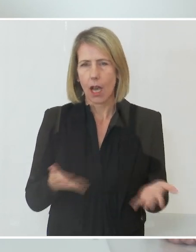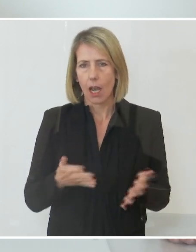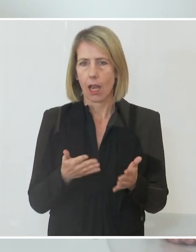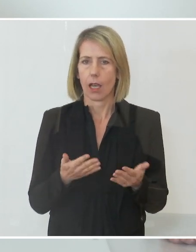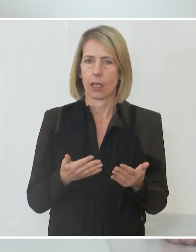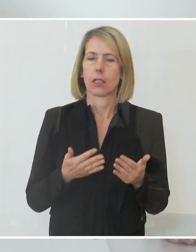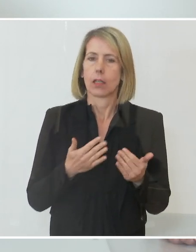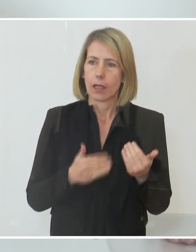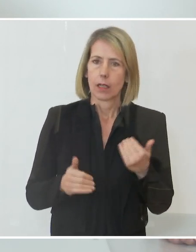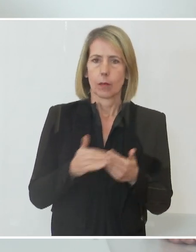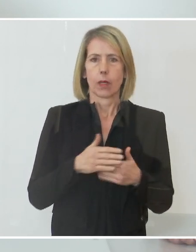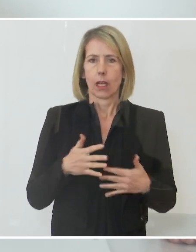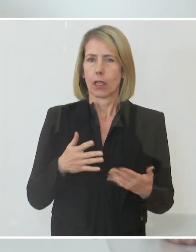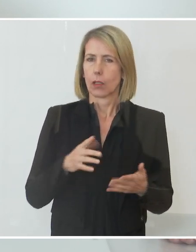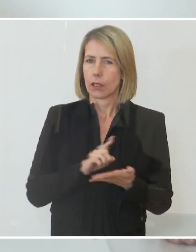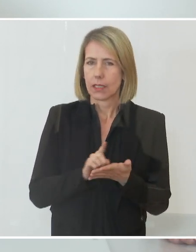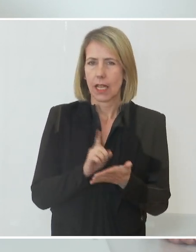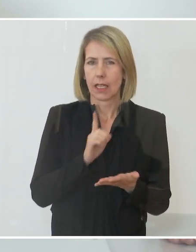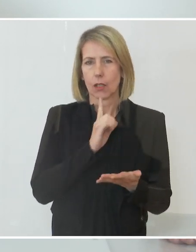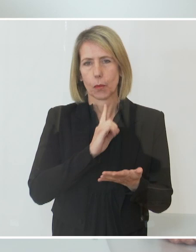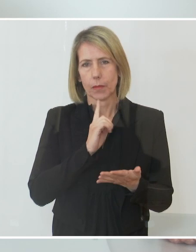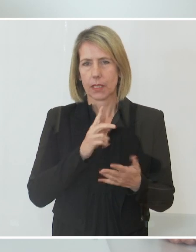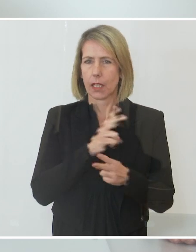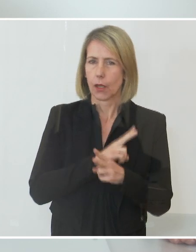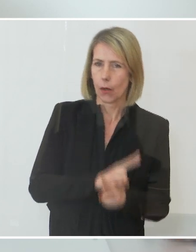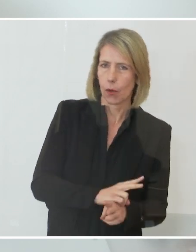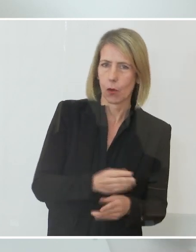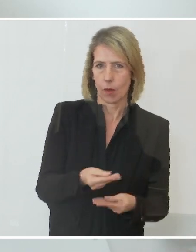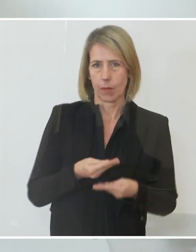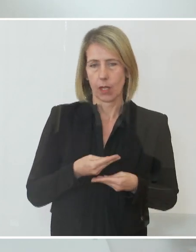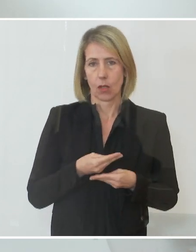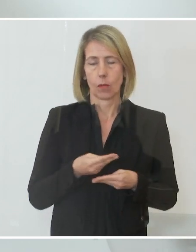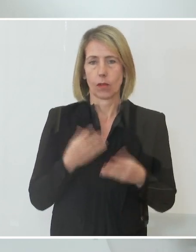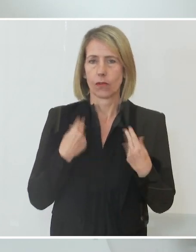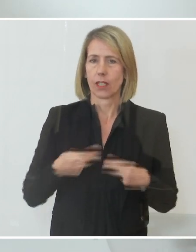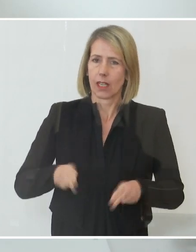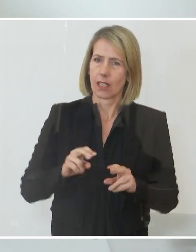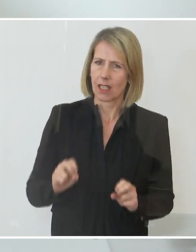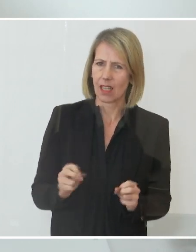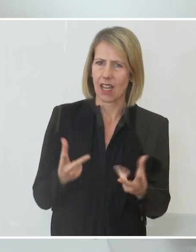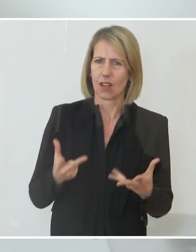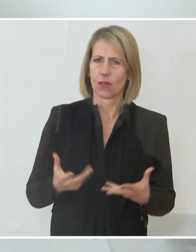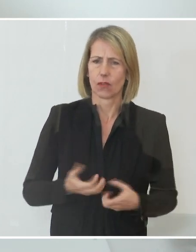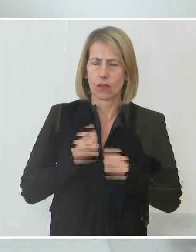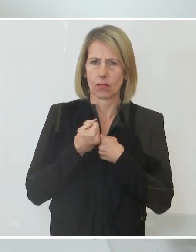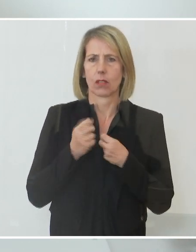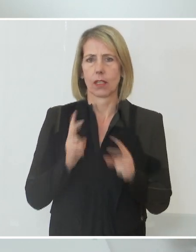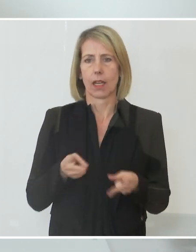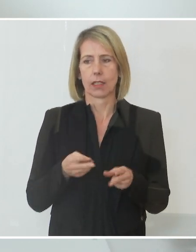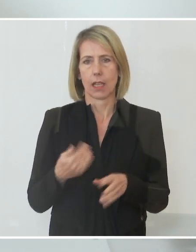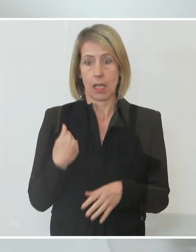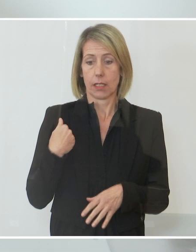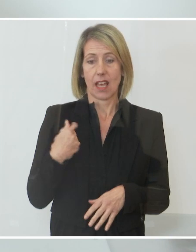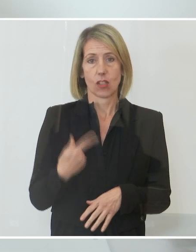mehr Luft bekommen, wieder Kraft schöpfen können. Sie leisten seit 20